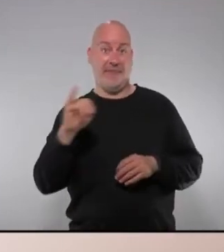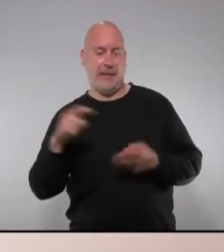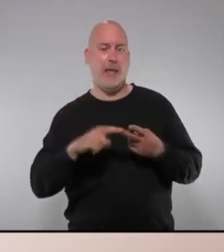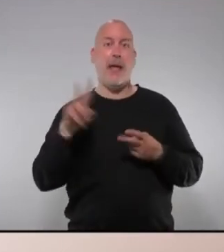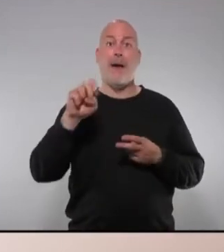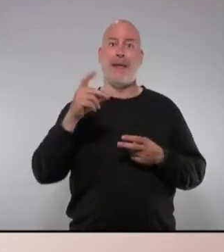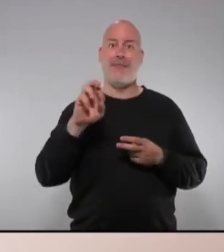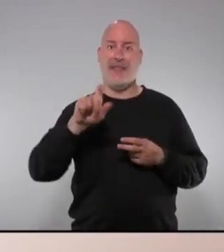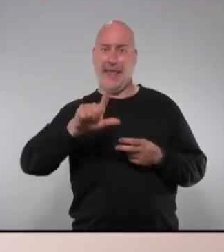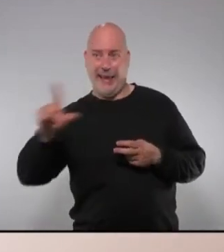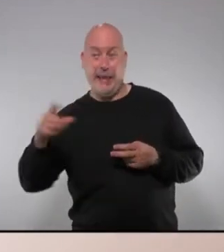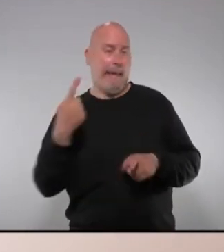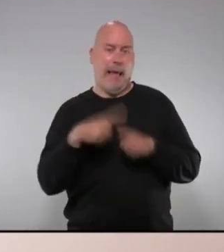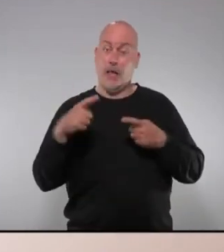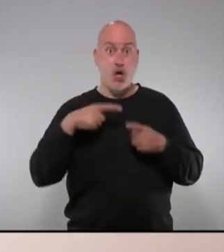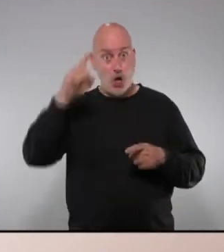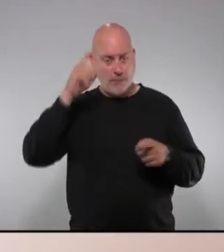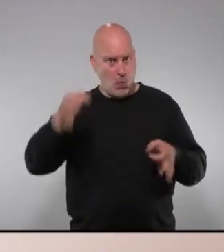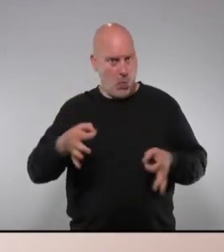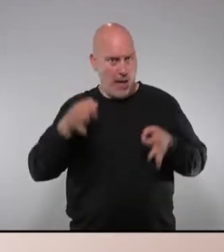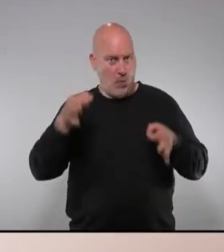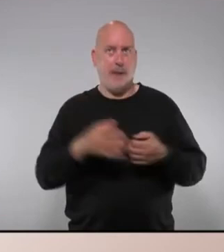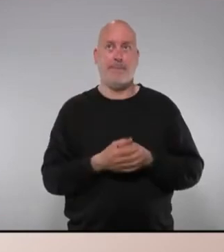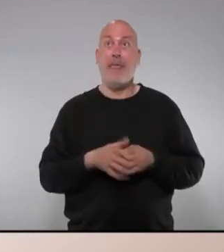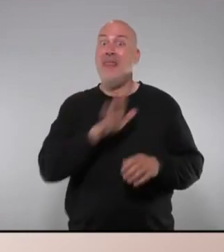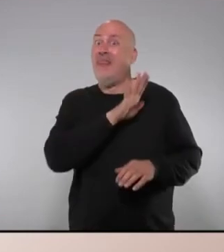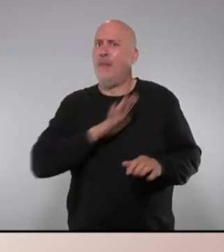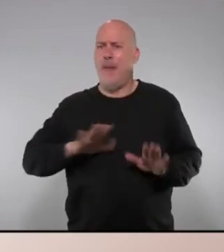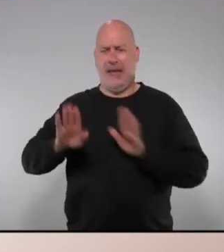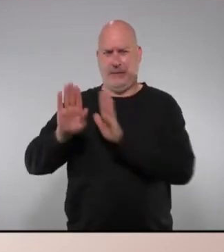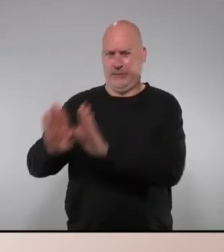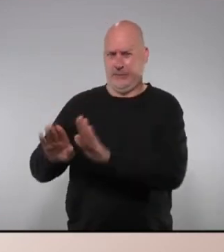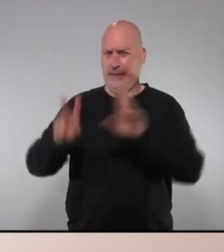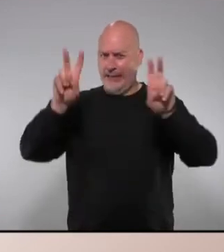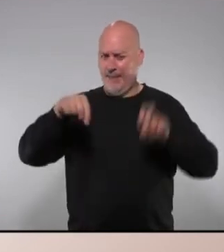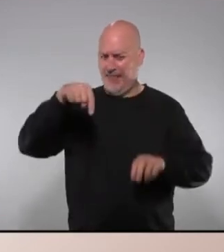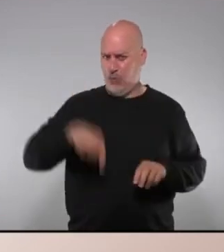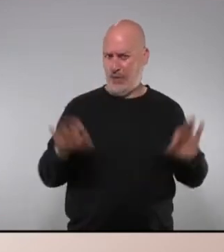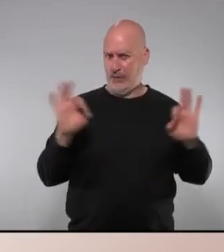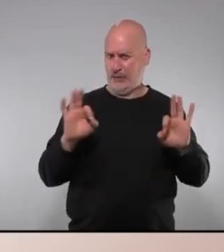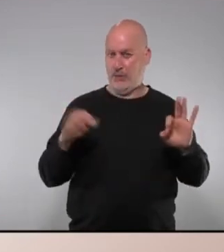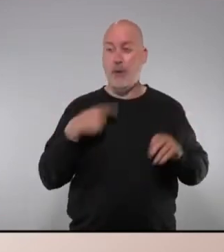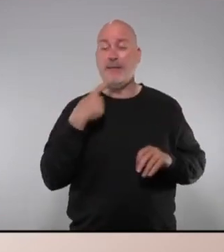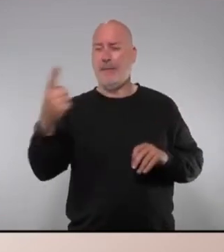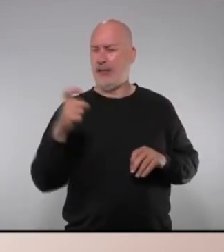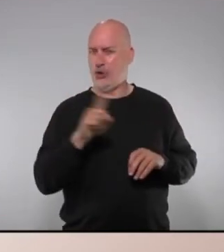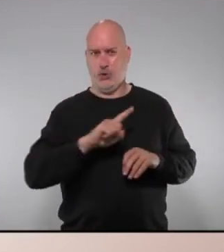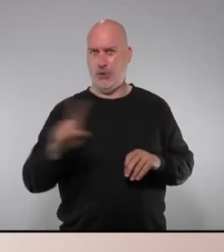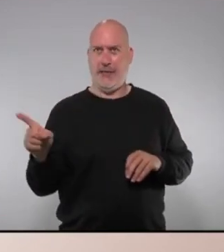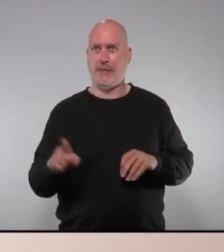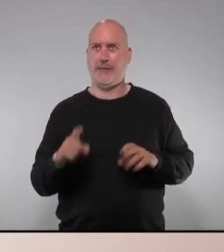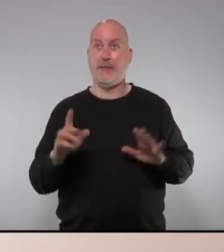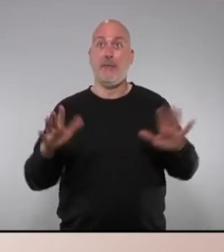Vendrell i ambúlica que fa fort. De moment ho deixem aquí això perquè aquest no és el tema d'avui ni aquesta interpel·lació per molt que no es